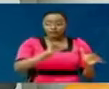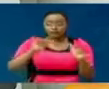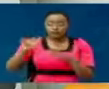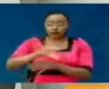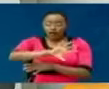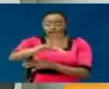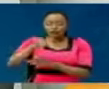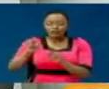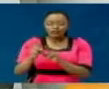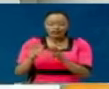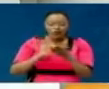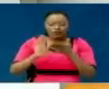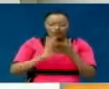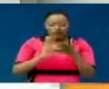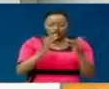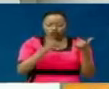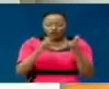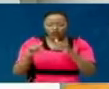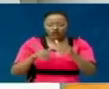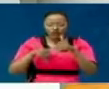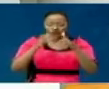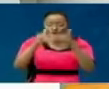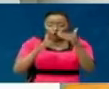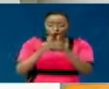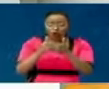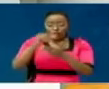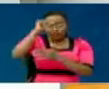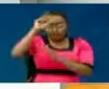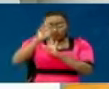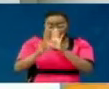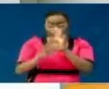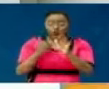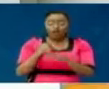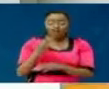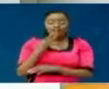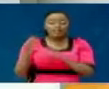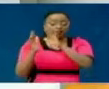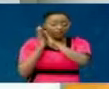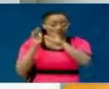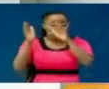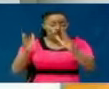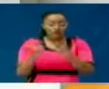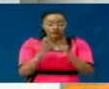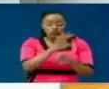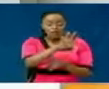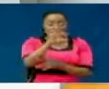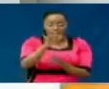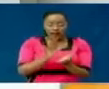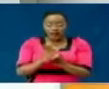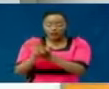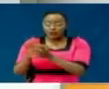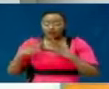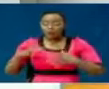Na kaunti zipombioni kwa kikisha kuwa zime timi za matako ya serekali kuwa na vitanda miatatu kwa kuatenga wagonjwa COVID